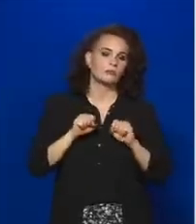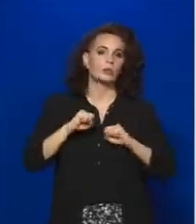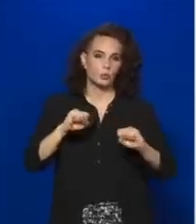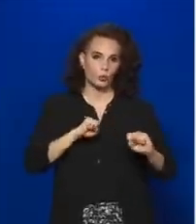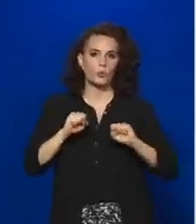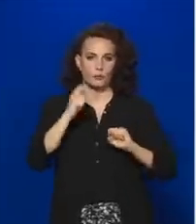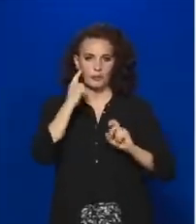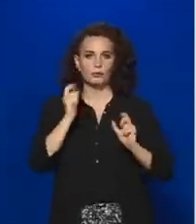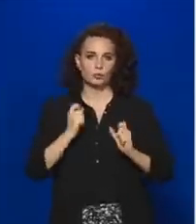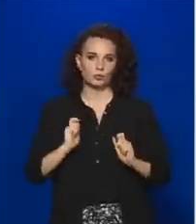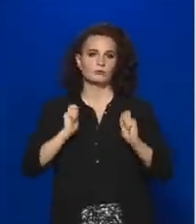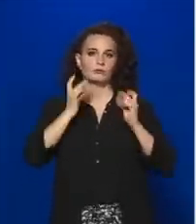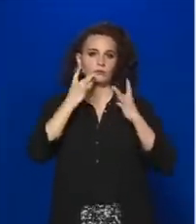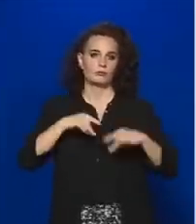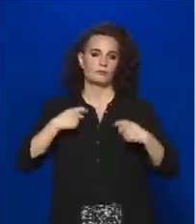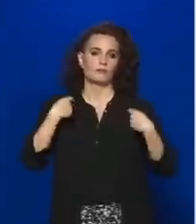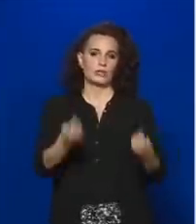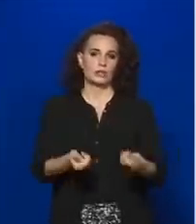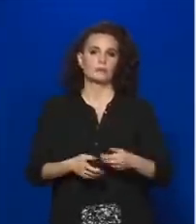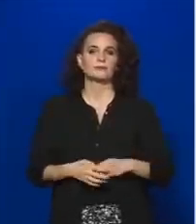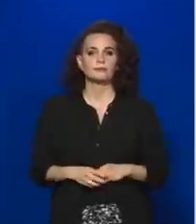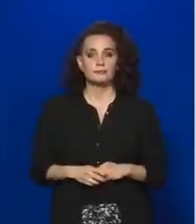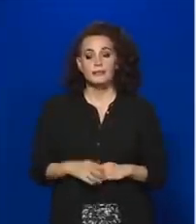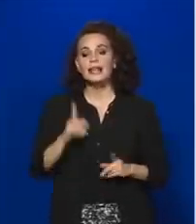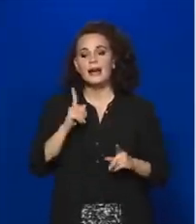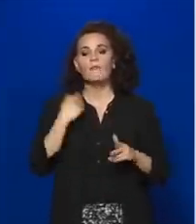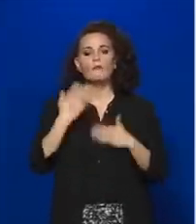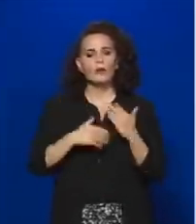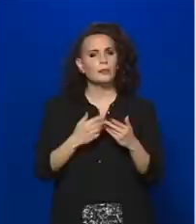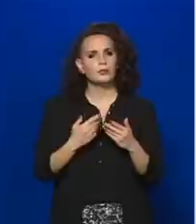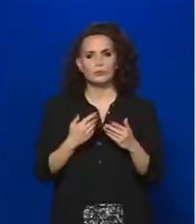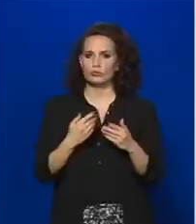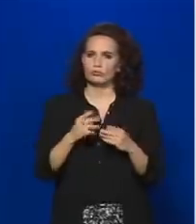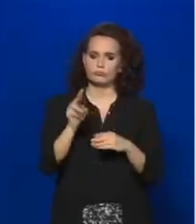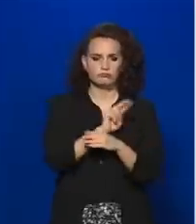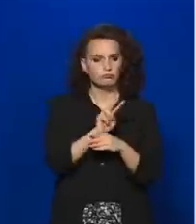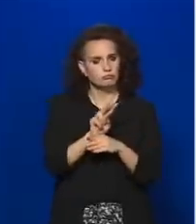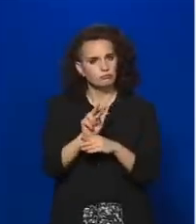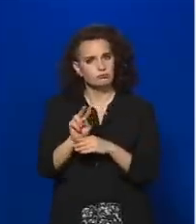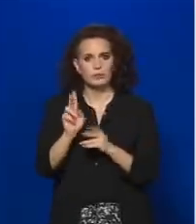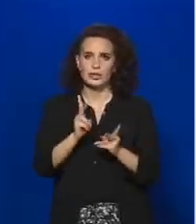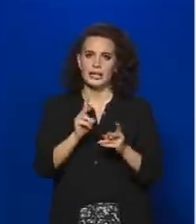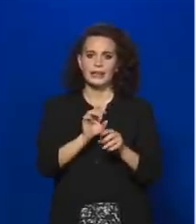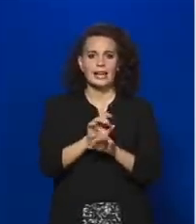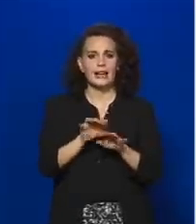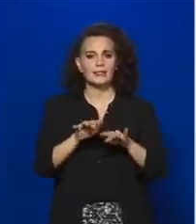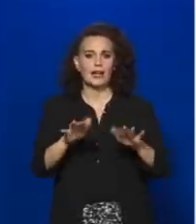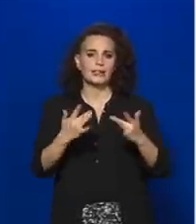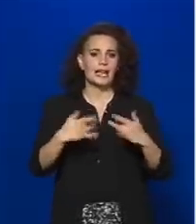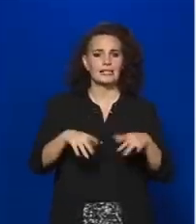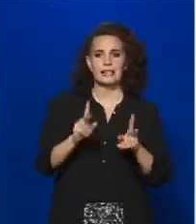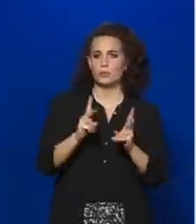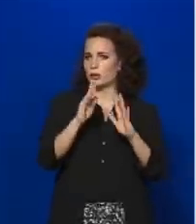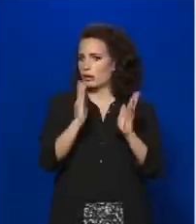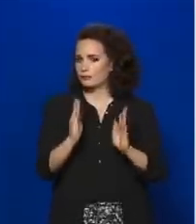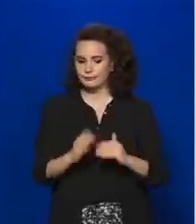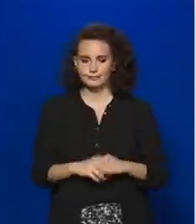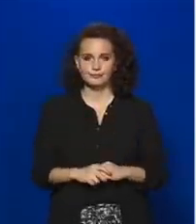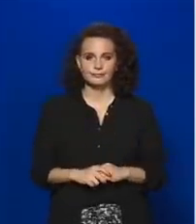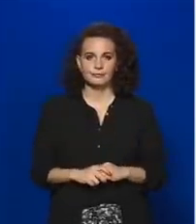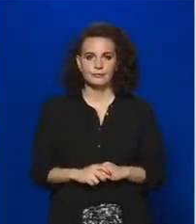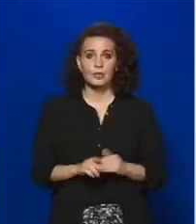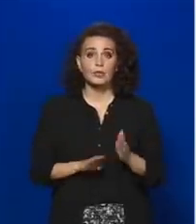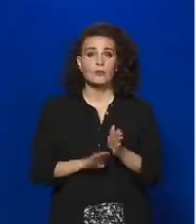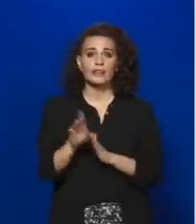vissza tudja adni. De természetesen folyamatosan figyelemmel kell lenni a járványi helyzetre. A növekedés